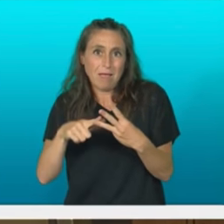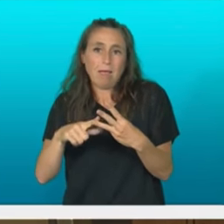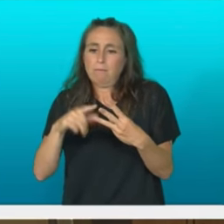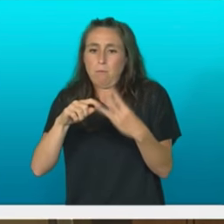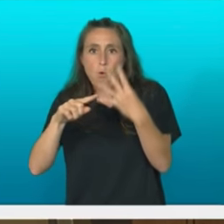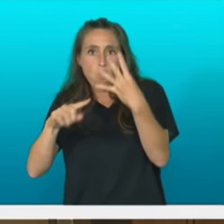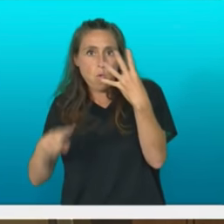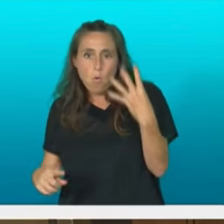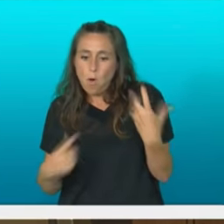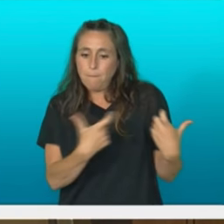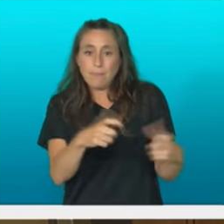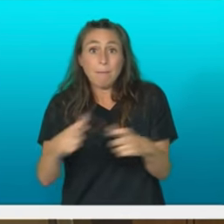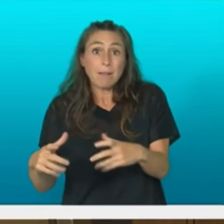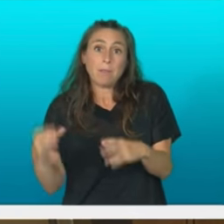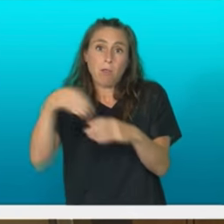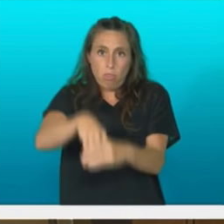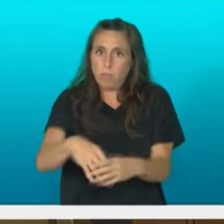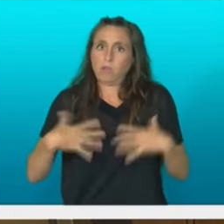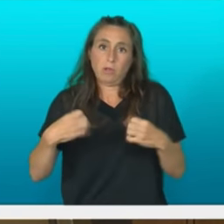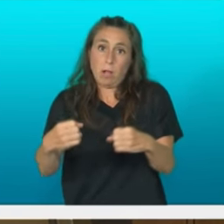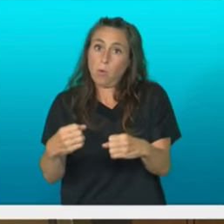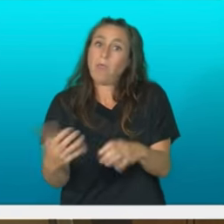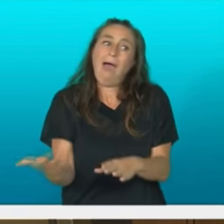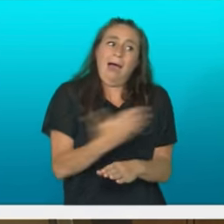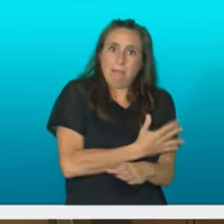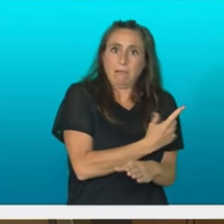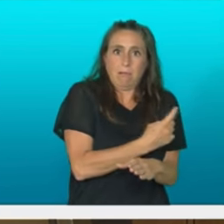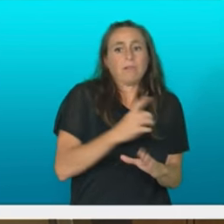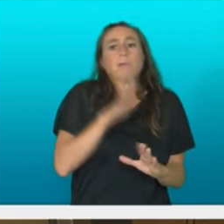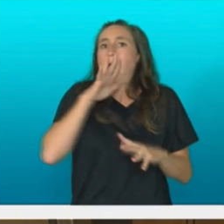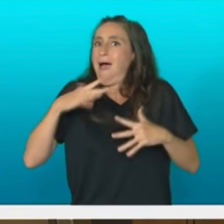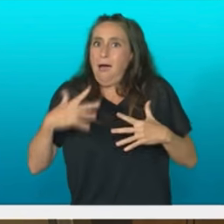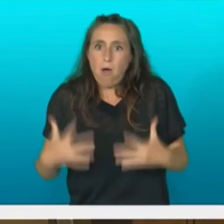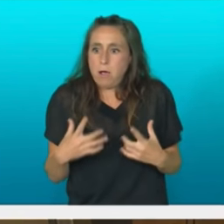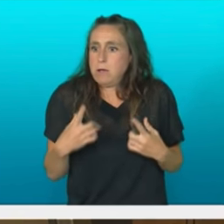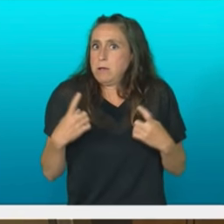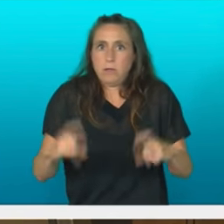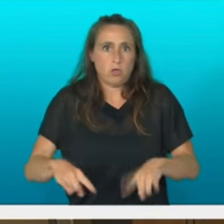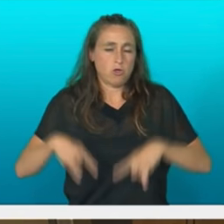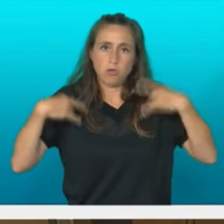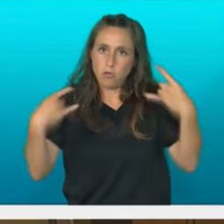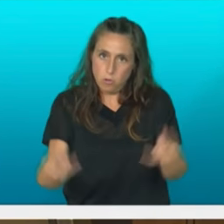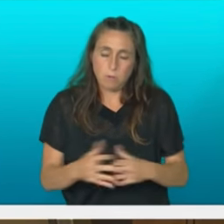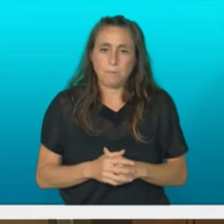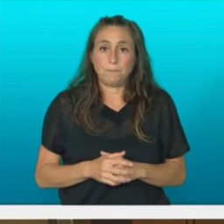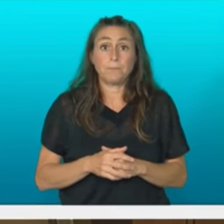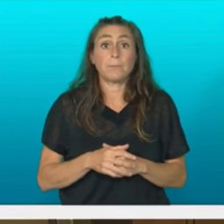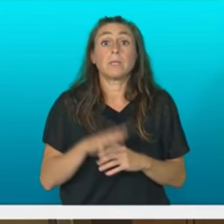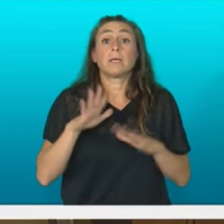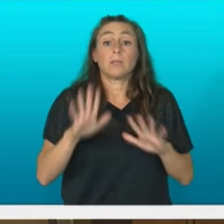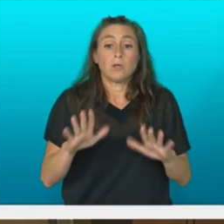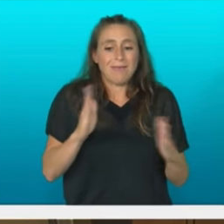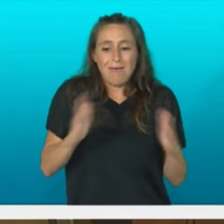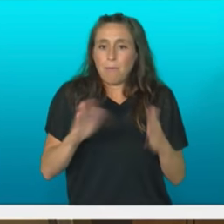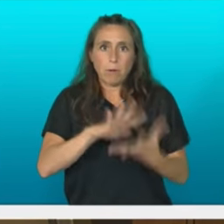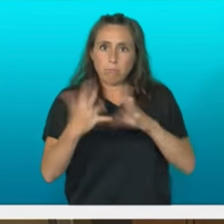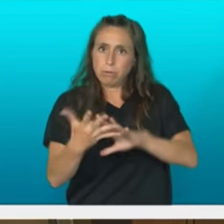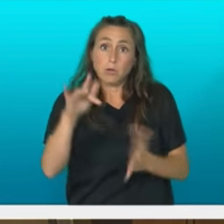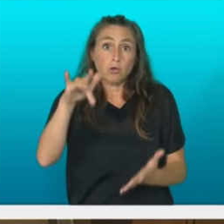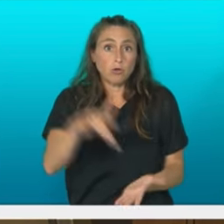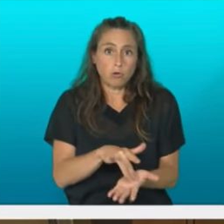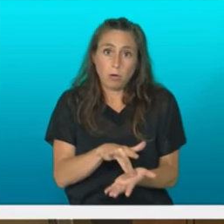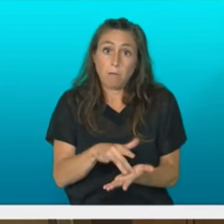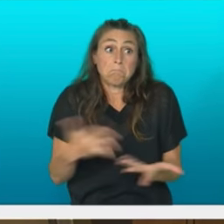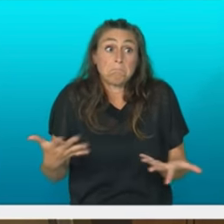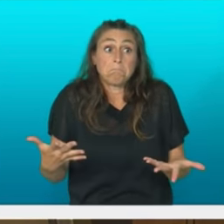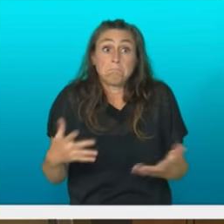ezinbestekoak. Aldaketa garaia da, eta aldaketa bera bihurtu da paradigma berria. Eta horren aurrean